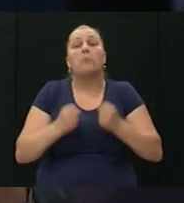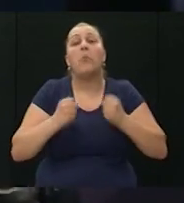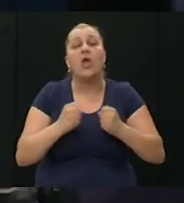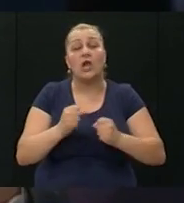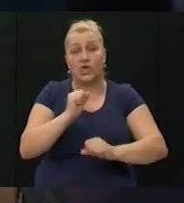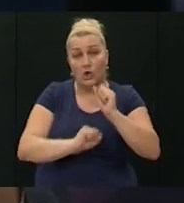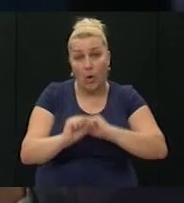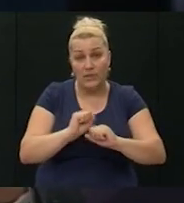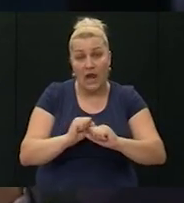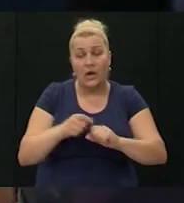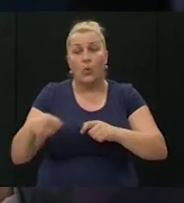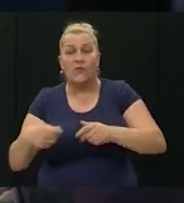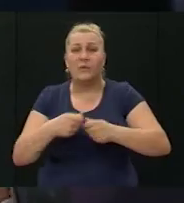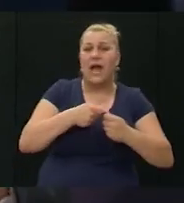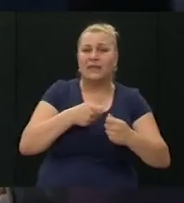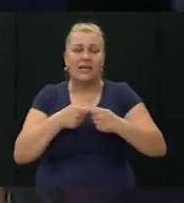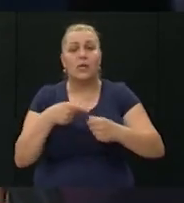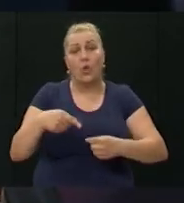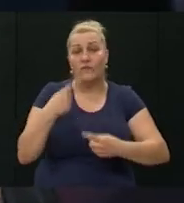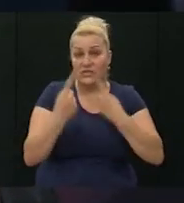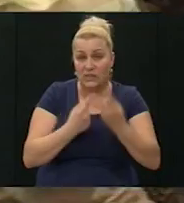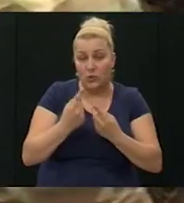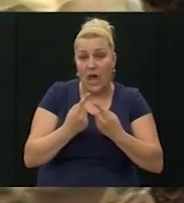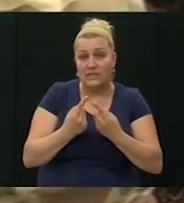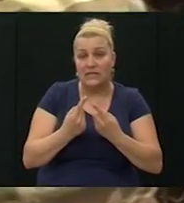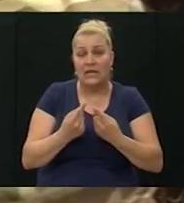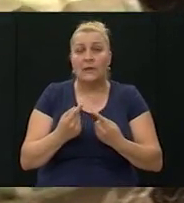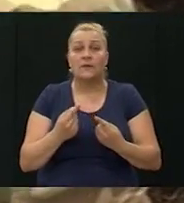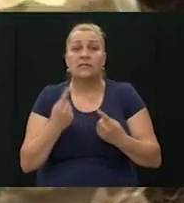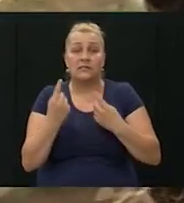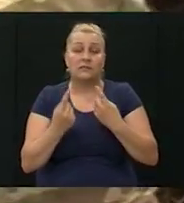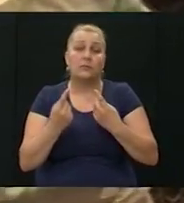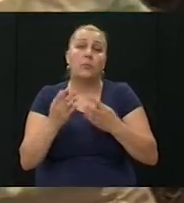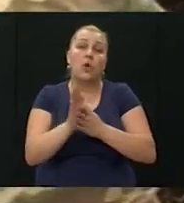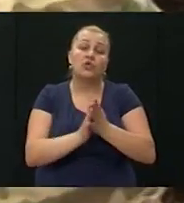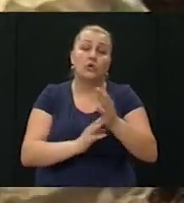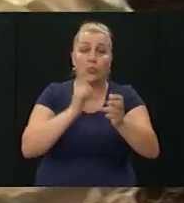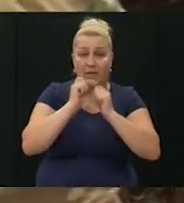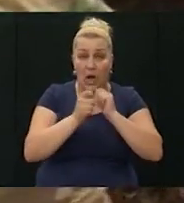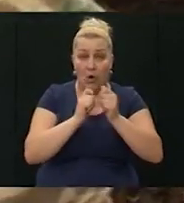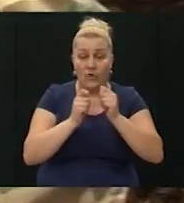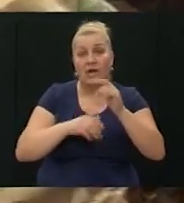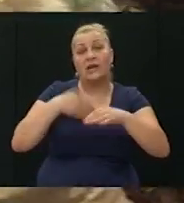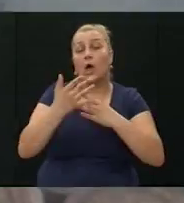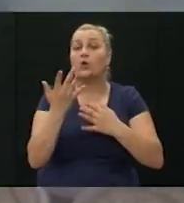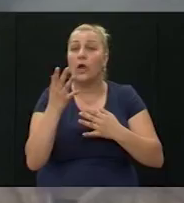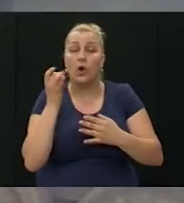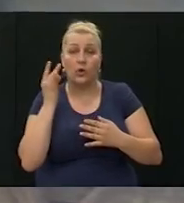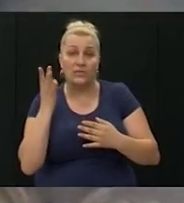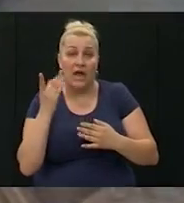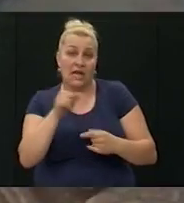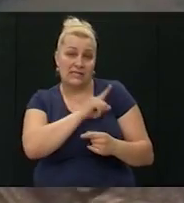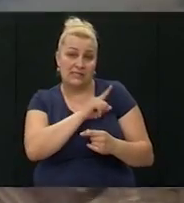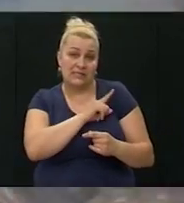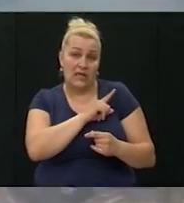obranu i u tom natezanju praktično u toj situaciji pat poziciji su otpočeli pregovori i oni su se nakon nekoliko dana na iz Zadra